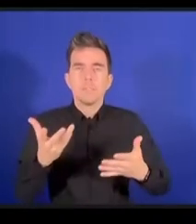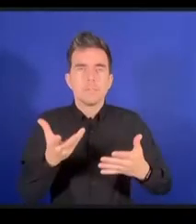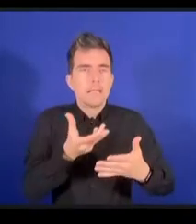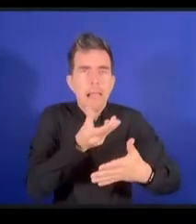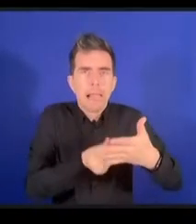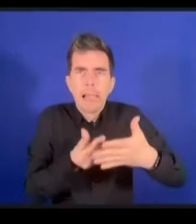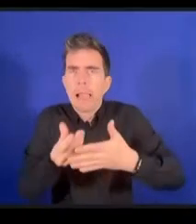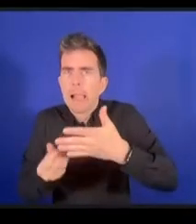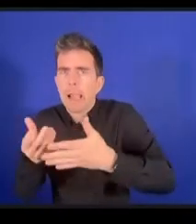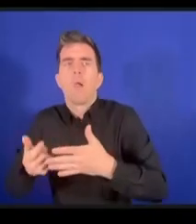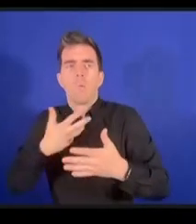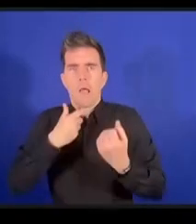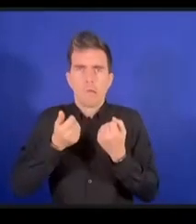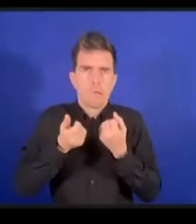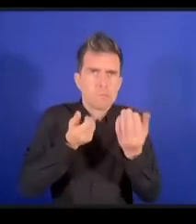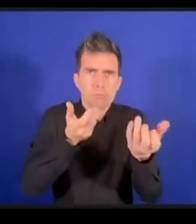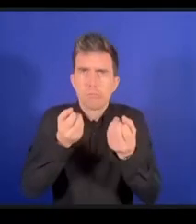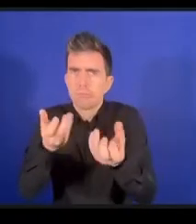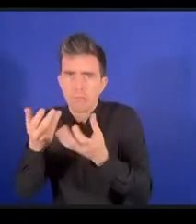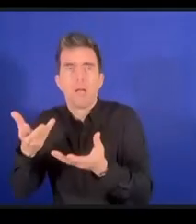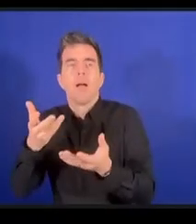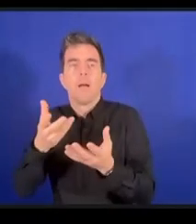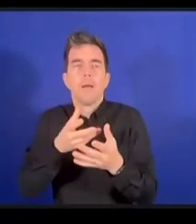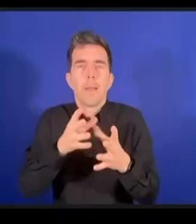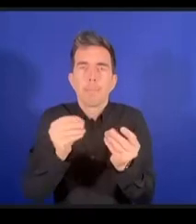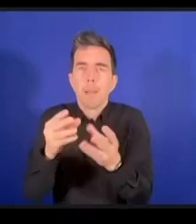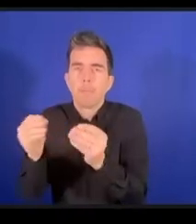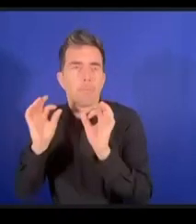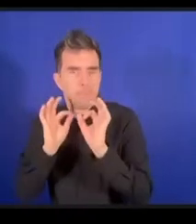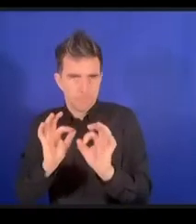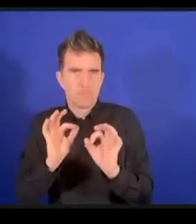le développement des droits de l'homme et l'atteinte des ODD